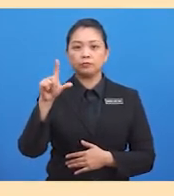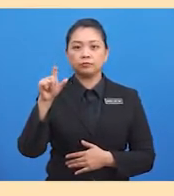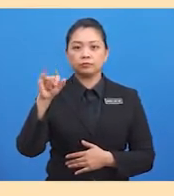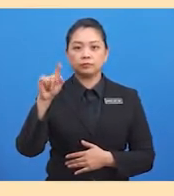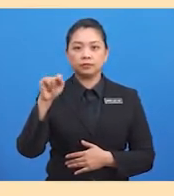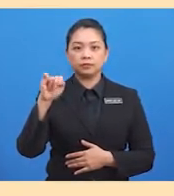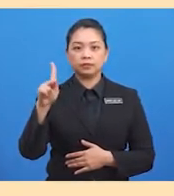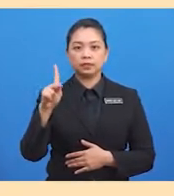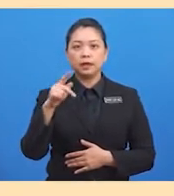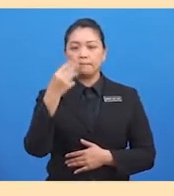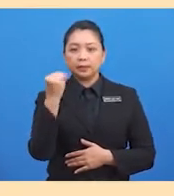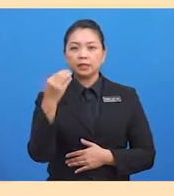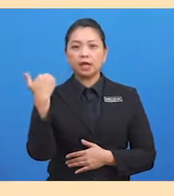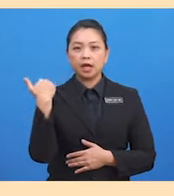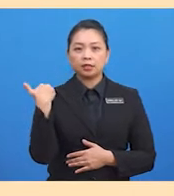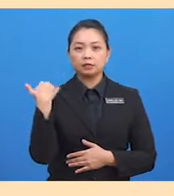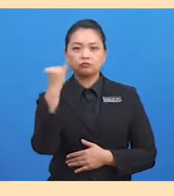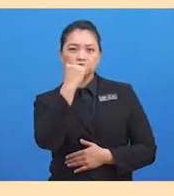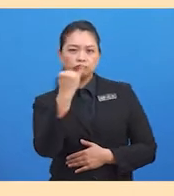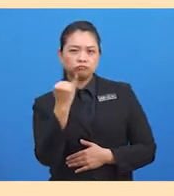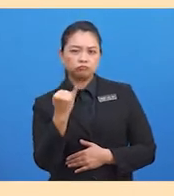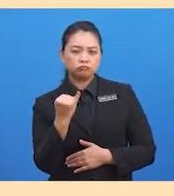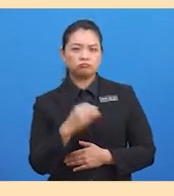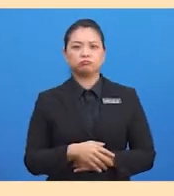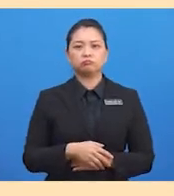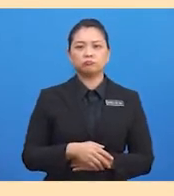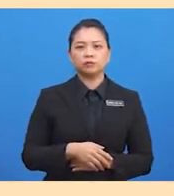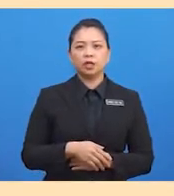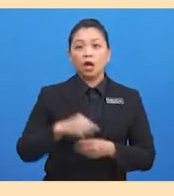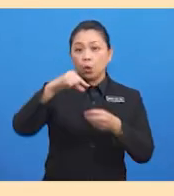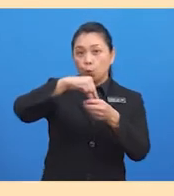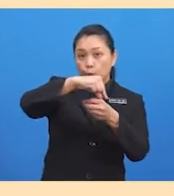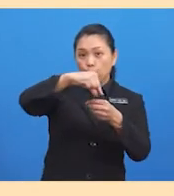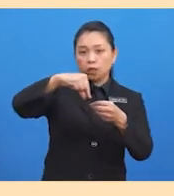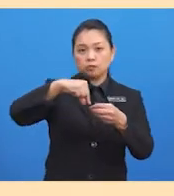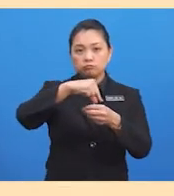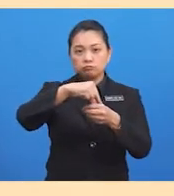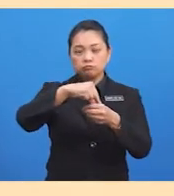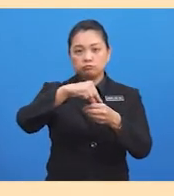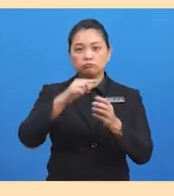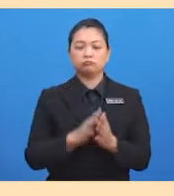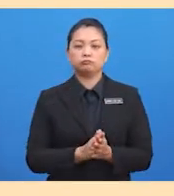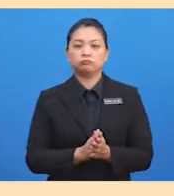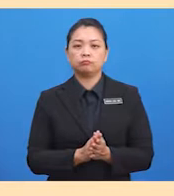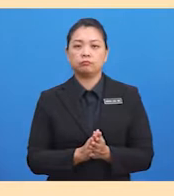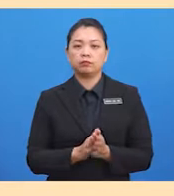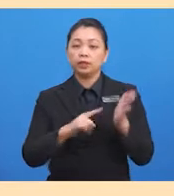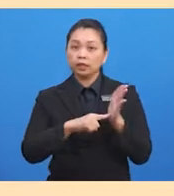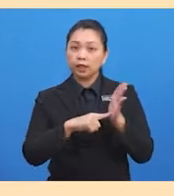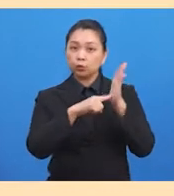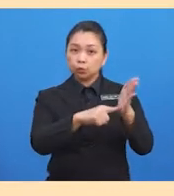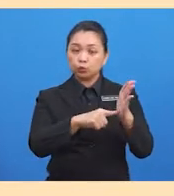bersifat realisme, iaitu lukisan yang menggambarkan kisah hidup yang